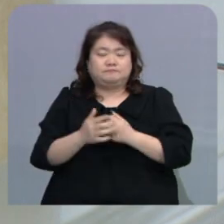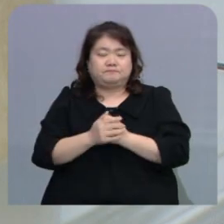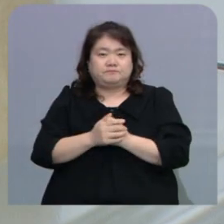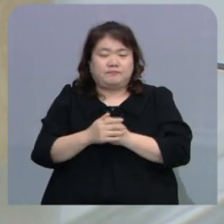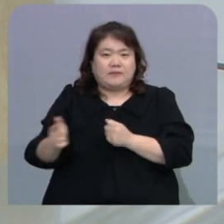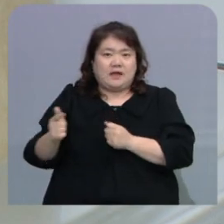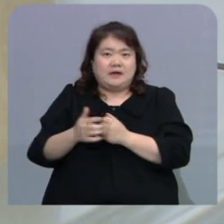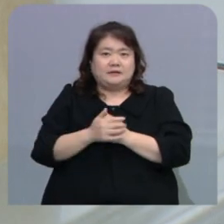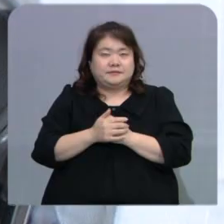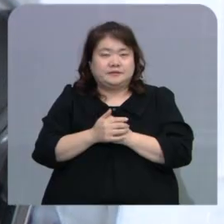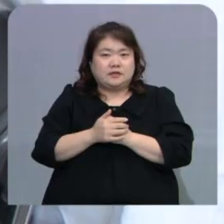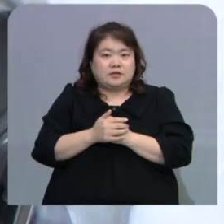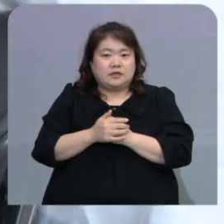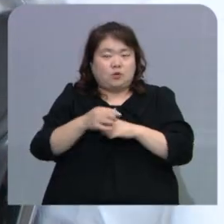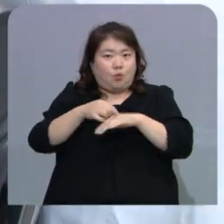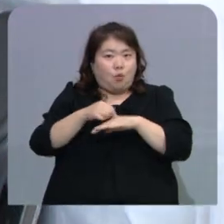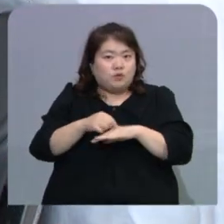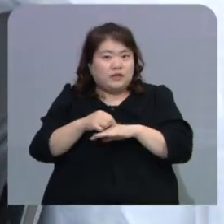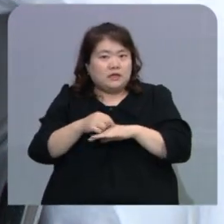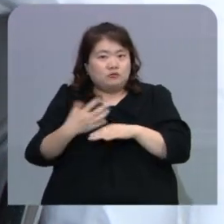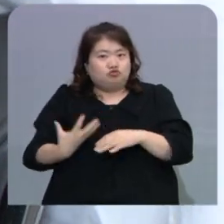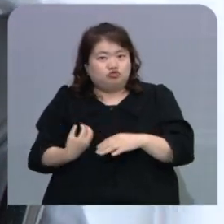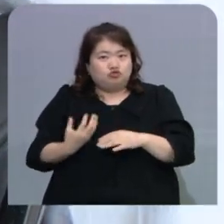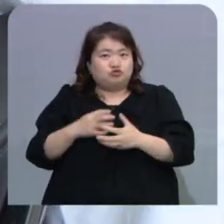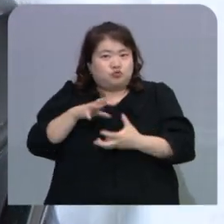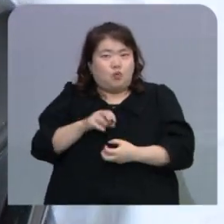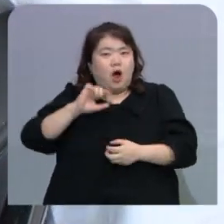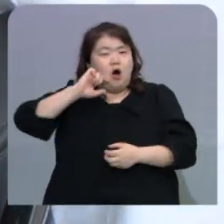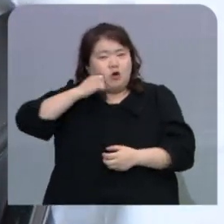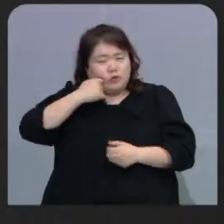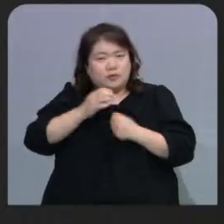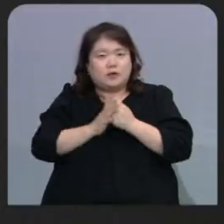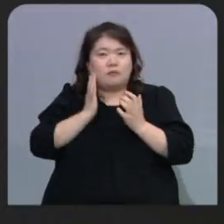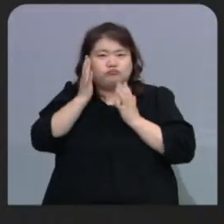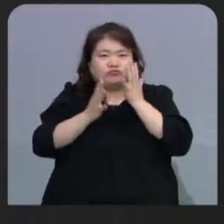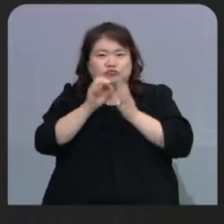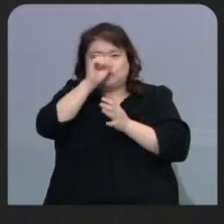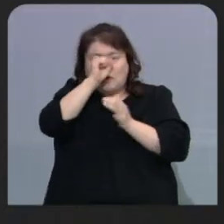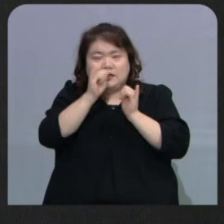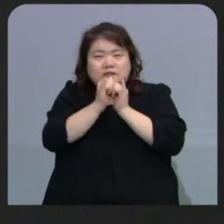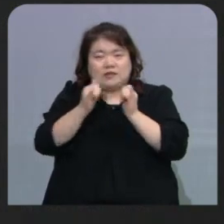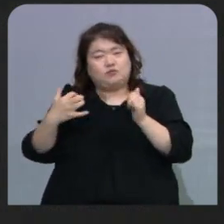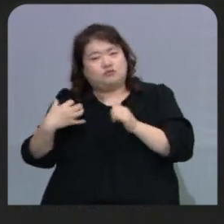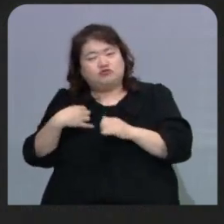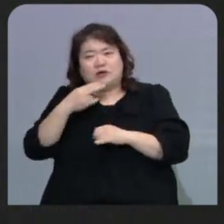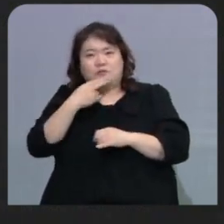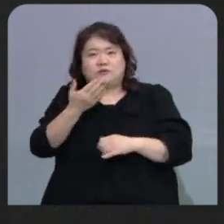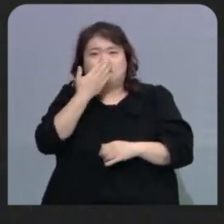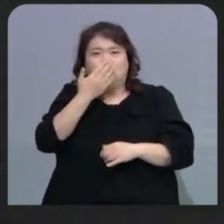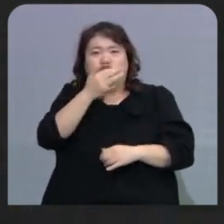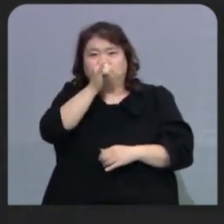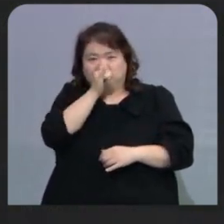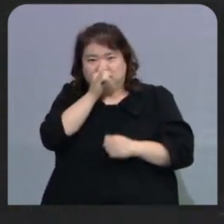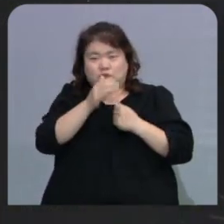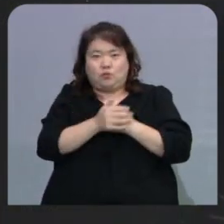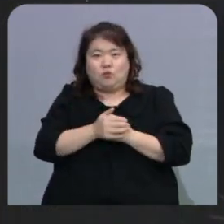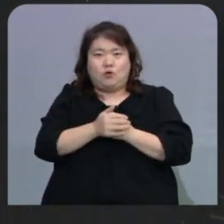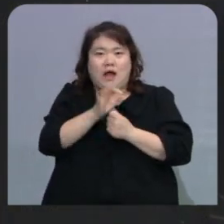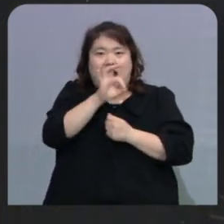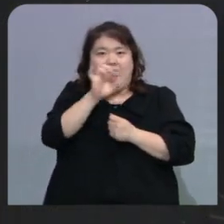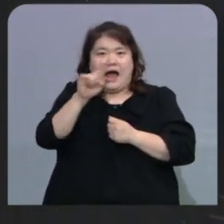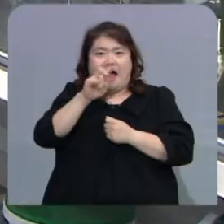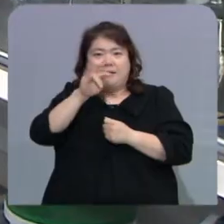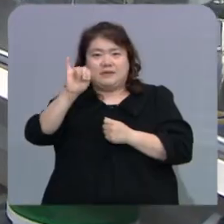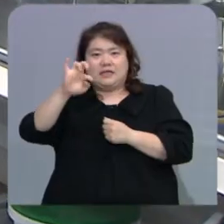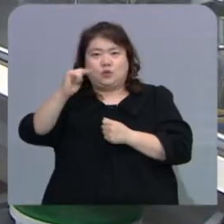식물성 요구르트여서 유제품을 소화하기 어렵거나 채식을 선호하는 소비자도 부담 없이 먹을 수 있고, 필수 아미노산